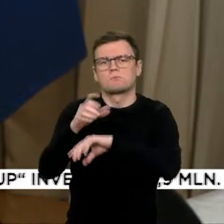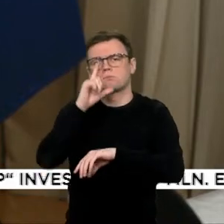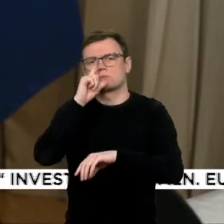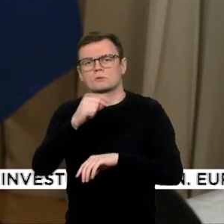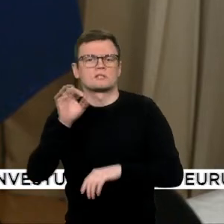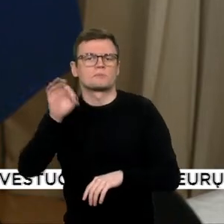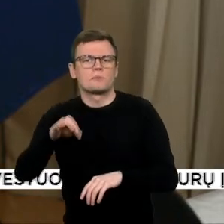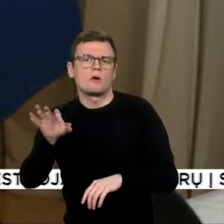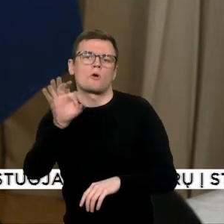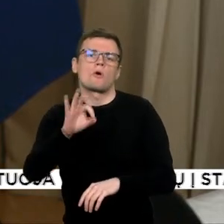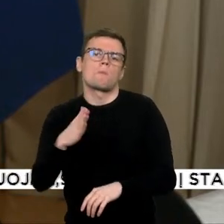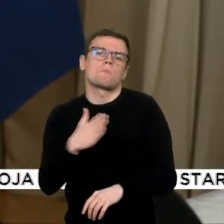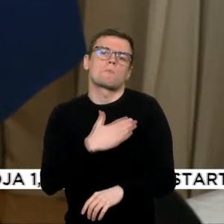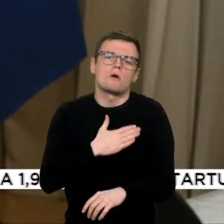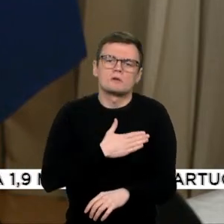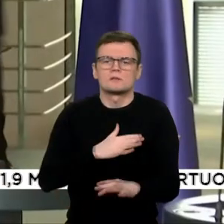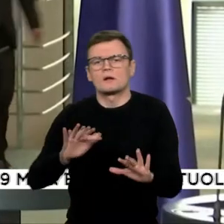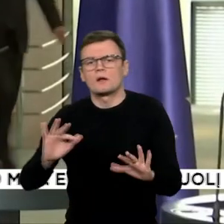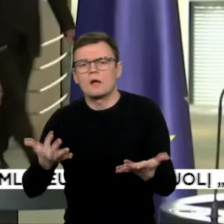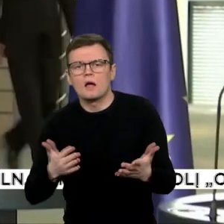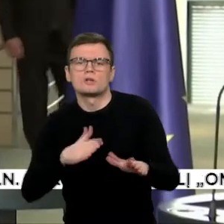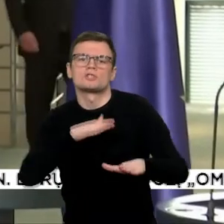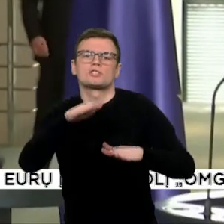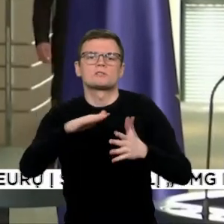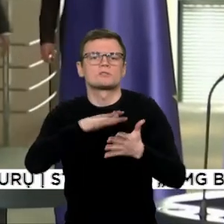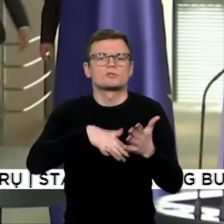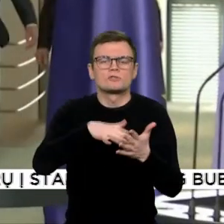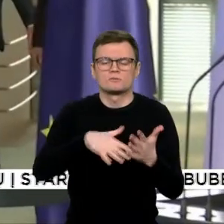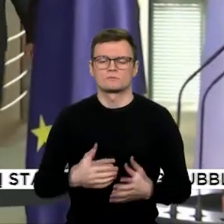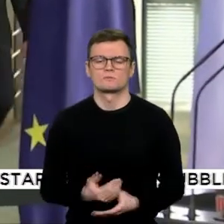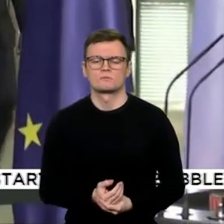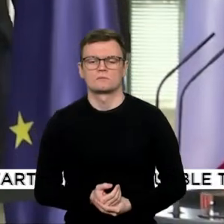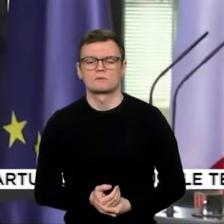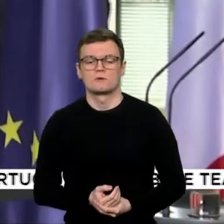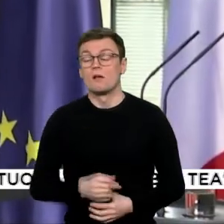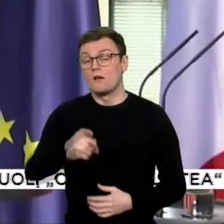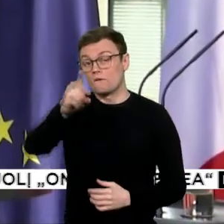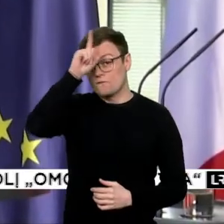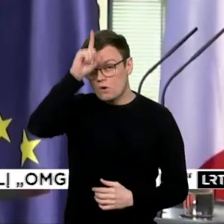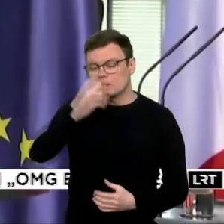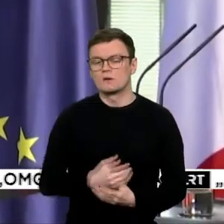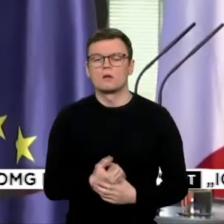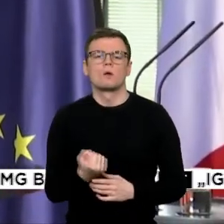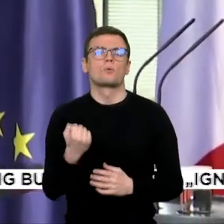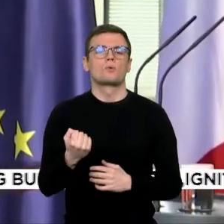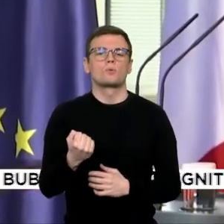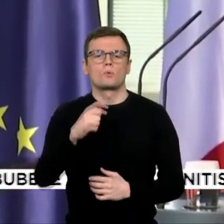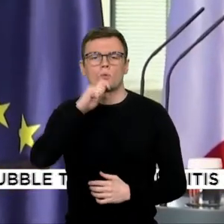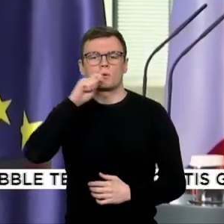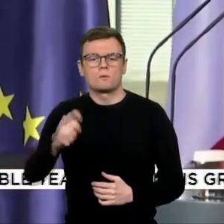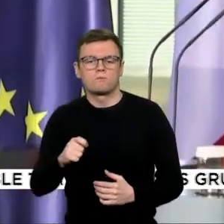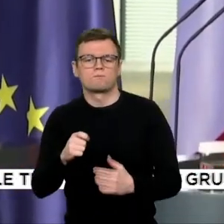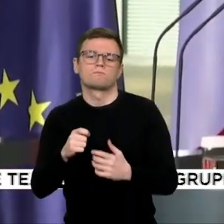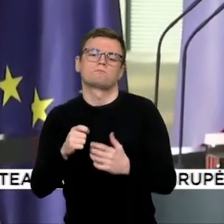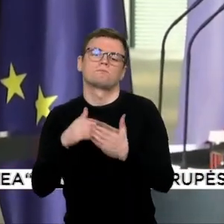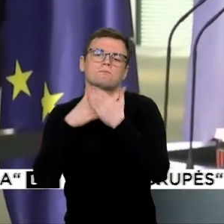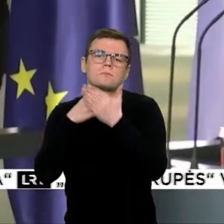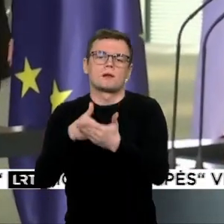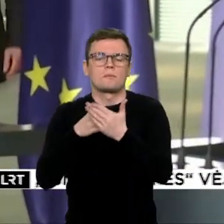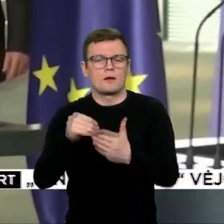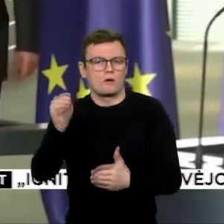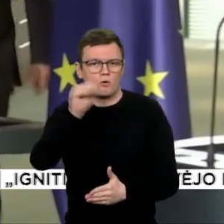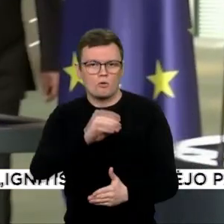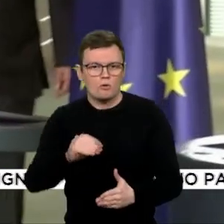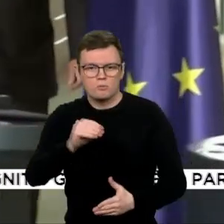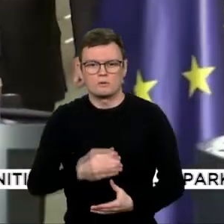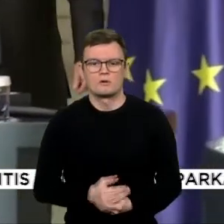žingsnio, o ne atvirkščiai, kaip visada. Bet Vokietija, didžiausia Ukrainos remėja Europoje, seniai piktina, kad Prancūzija tiekia